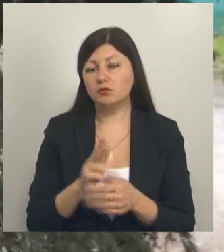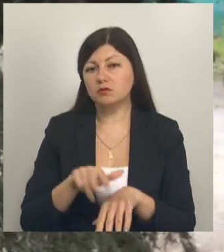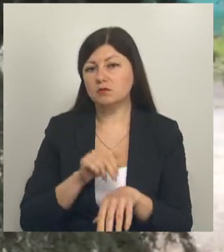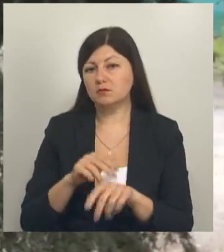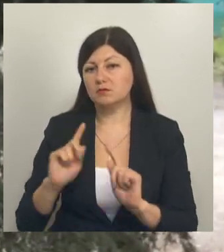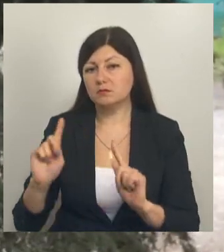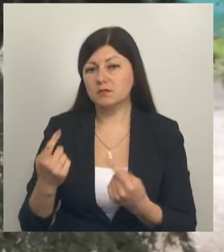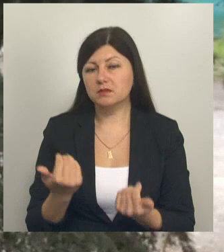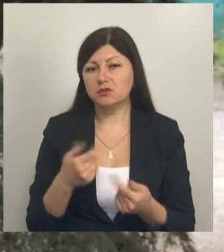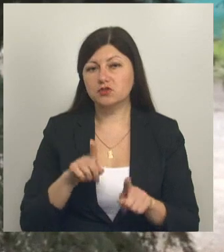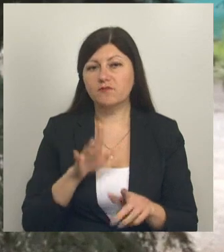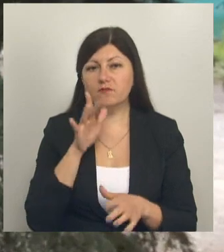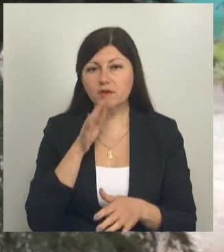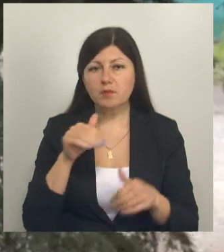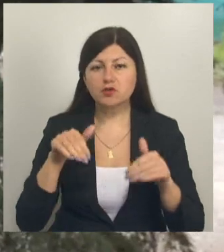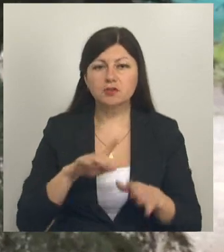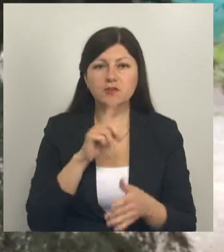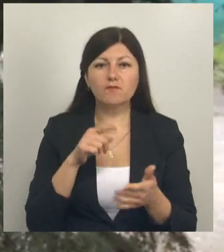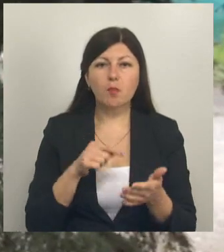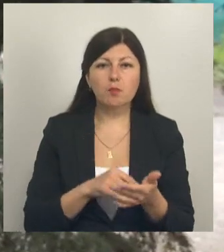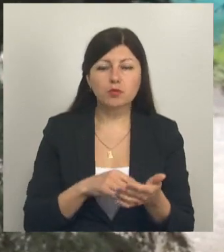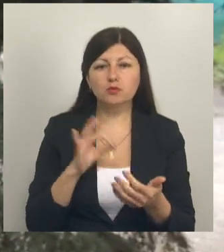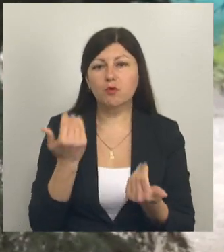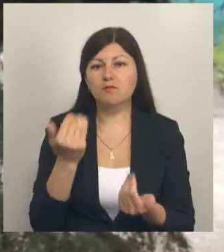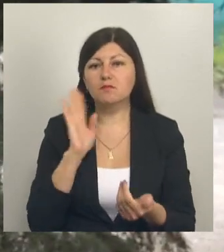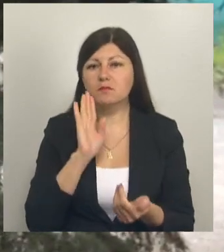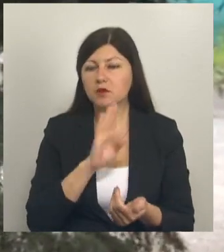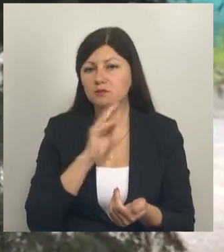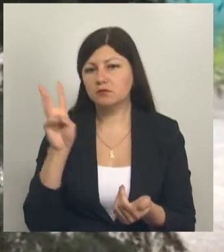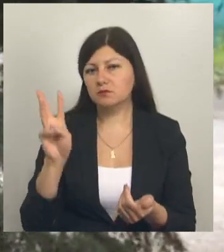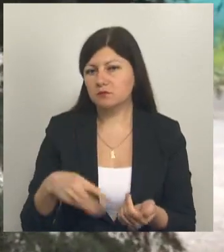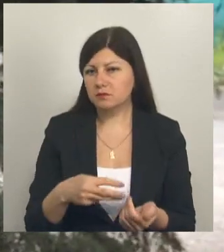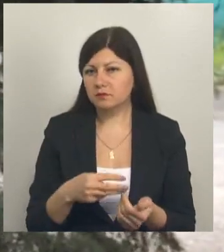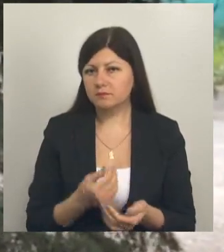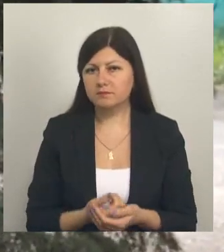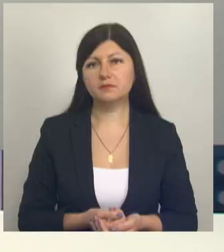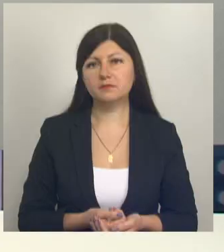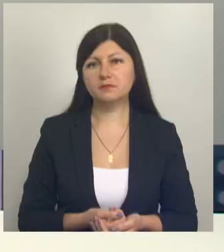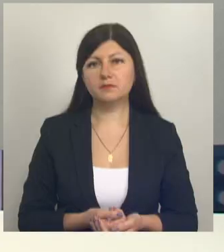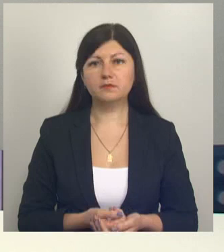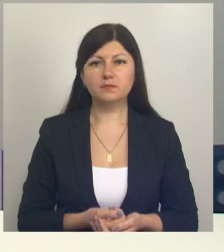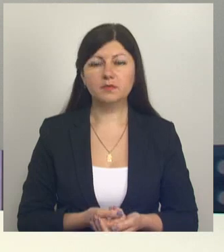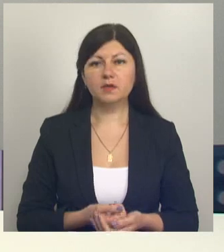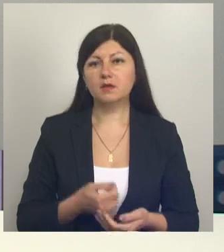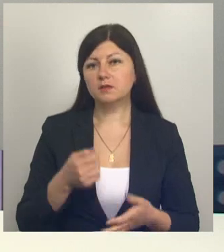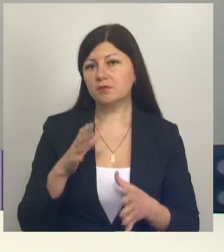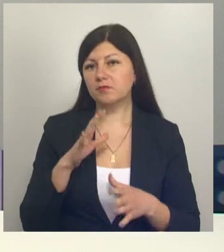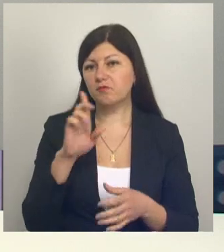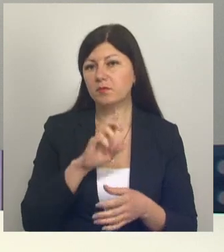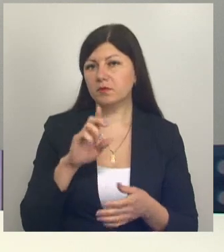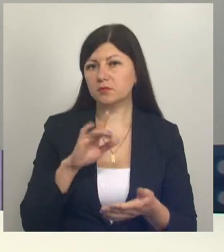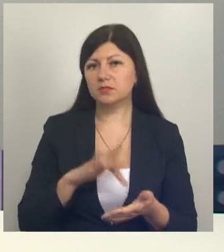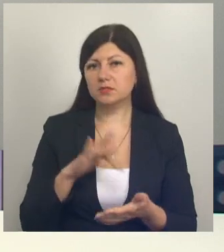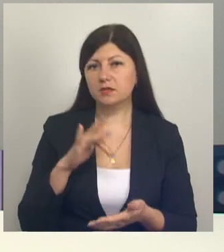полиции. В настоящее время решается вопрос о привлечении его матери к административной ответственности. Тем временем в областном